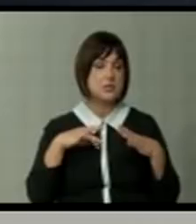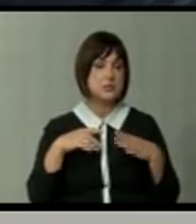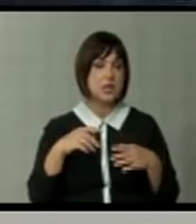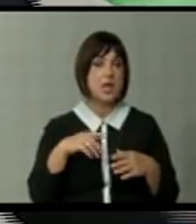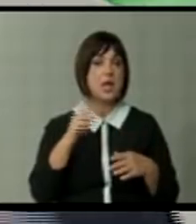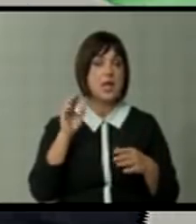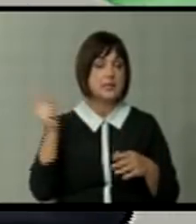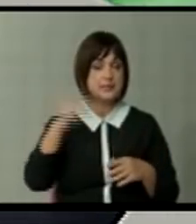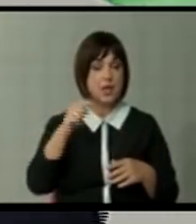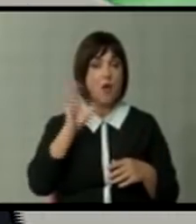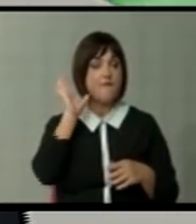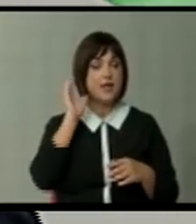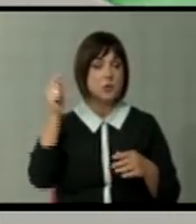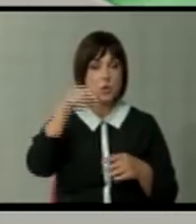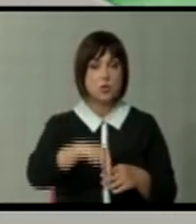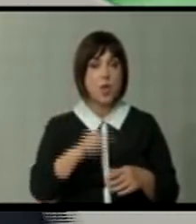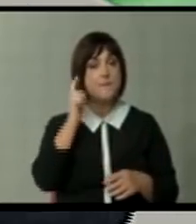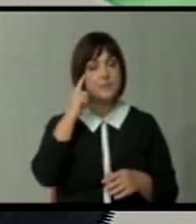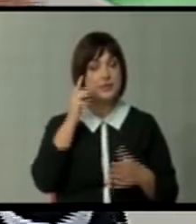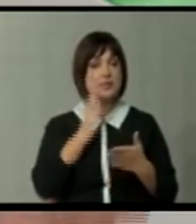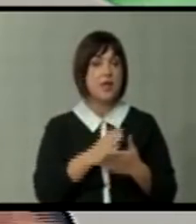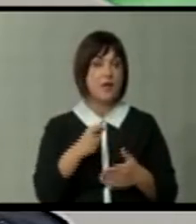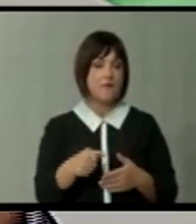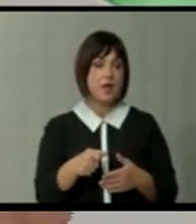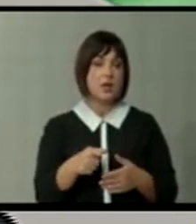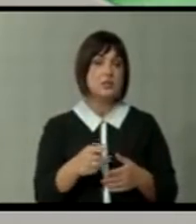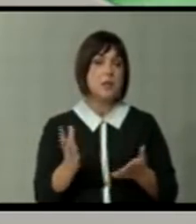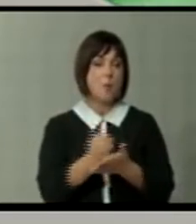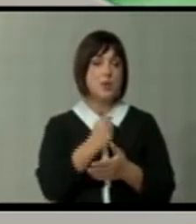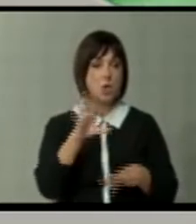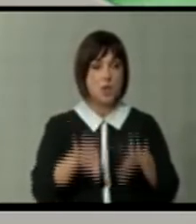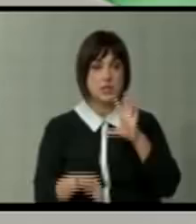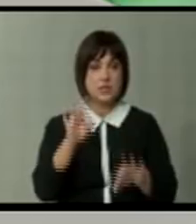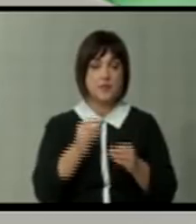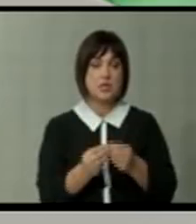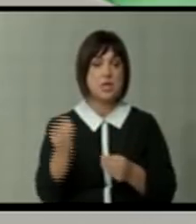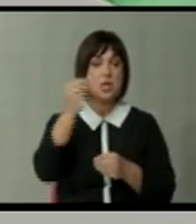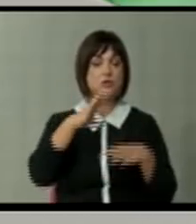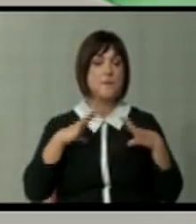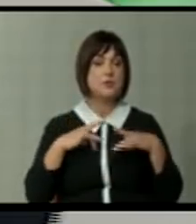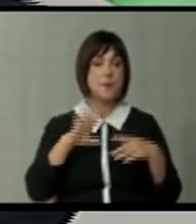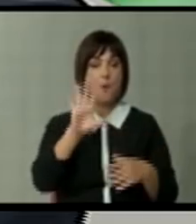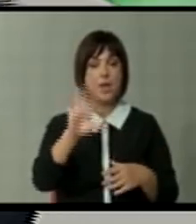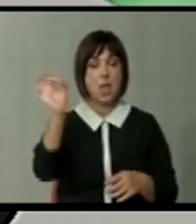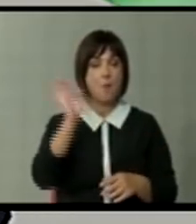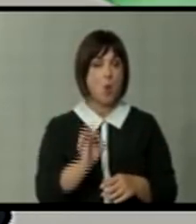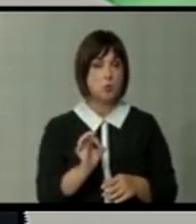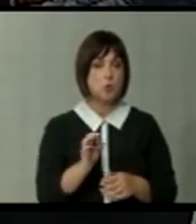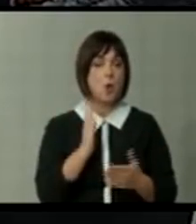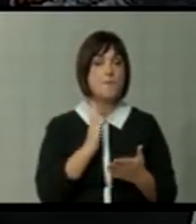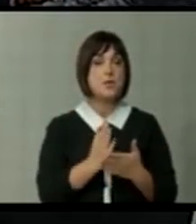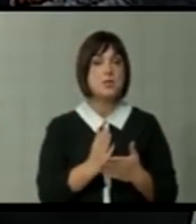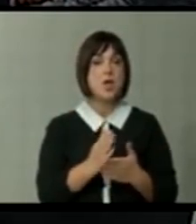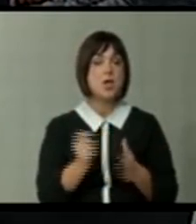секоја власт која доја од предика смисли дека така се победува на избори, ќе ви ги качува пензијите по 5%, или